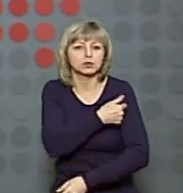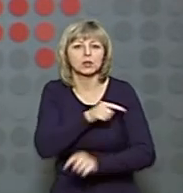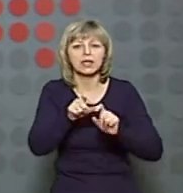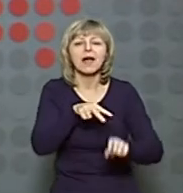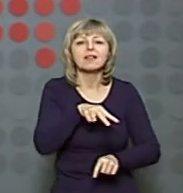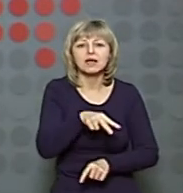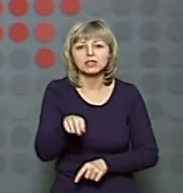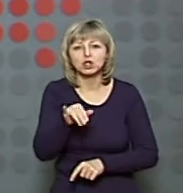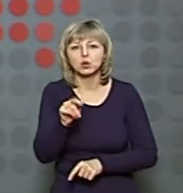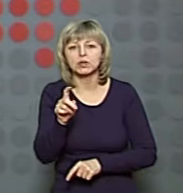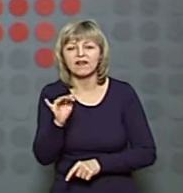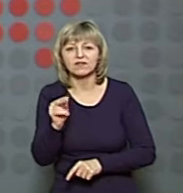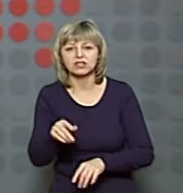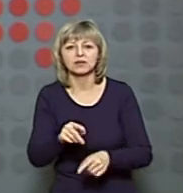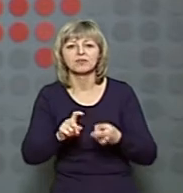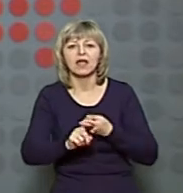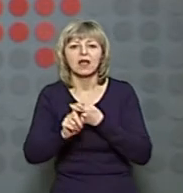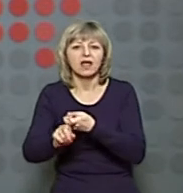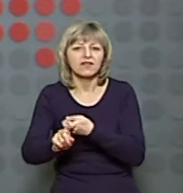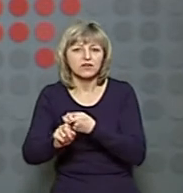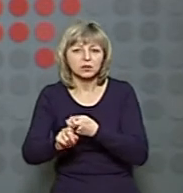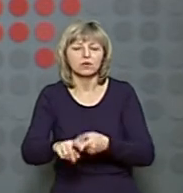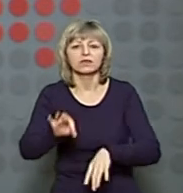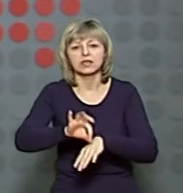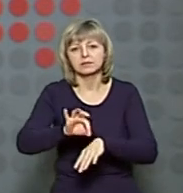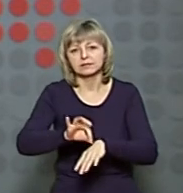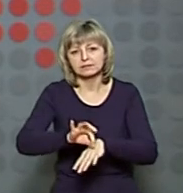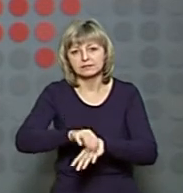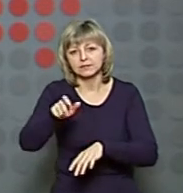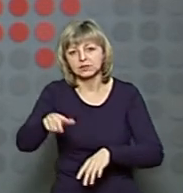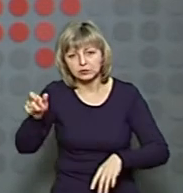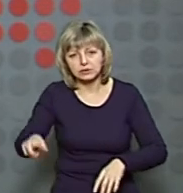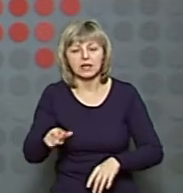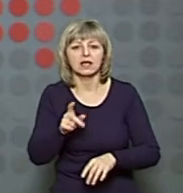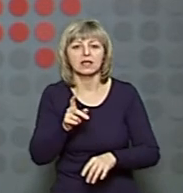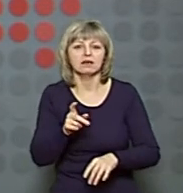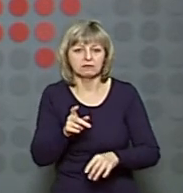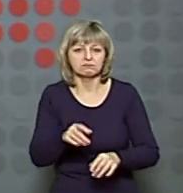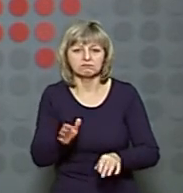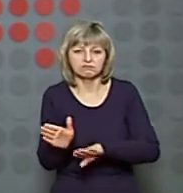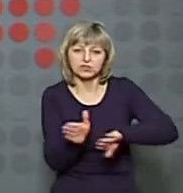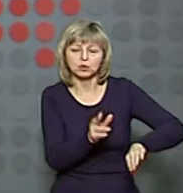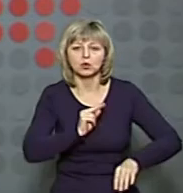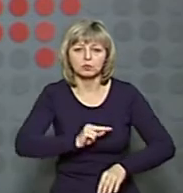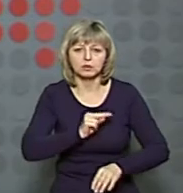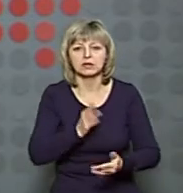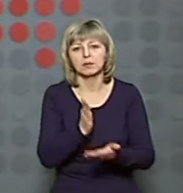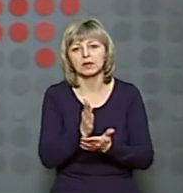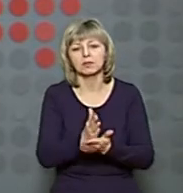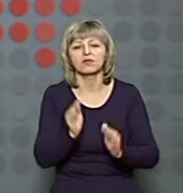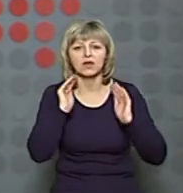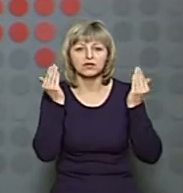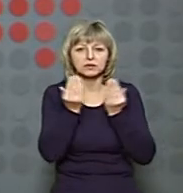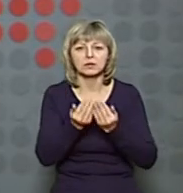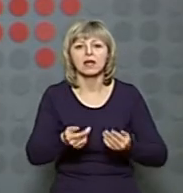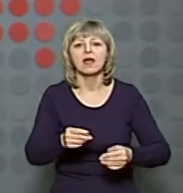Духневич. Інфікованих медпрацівників відсторонили від роботи і вони перебувають на обсервації. Відділення інтенсивної терапії